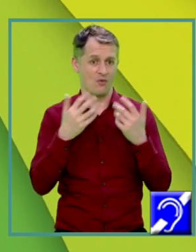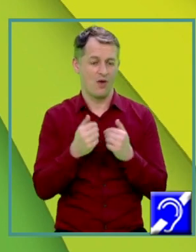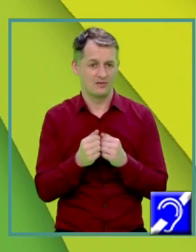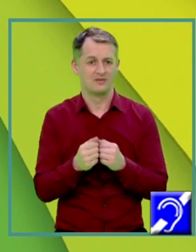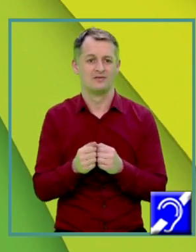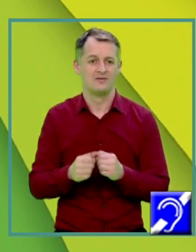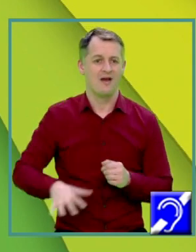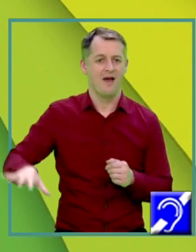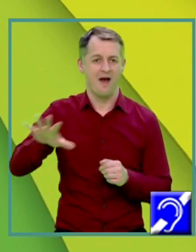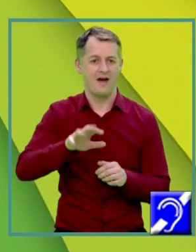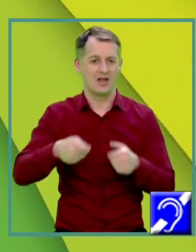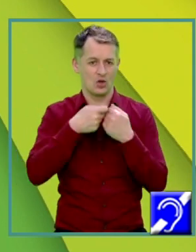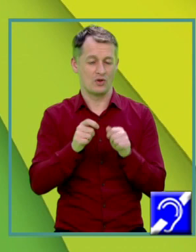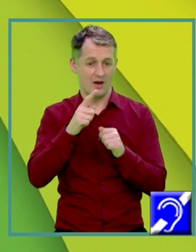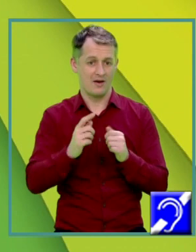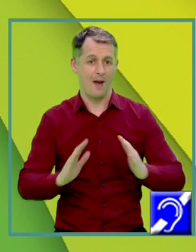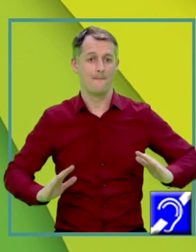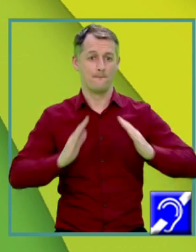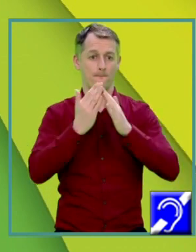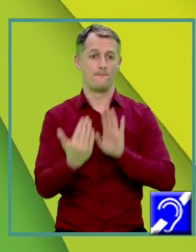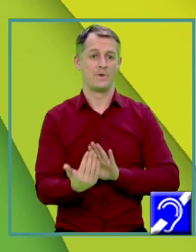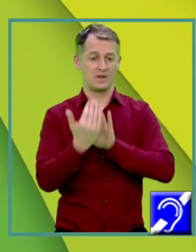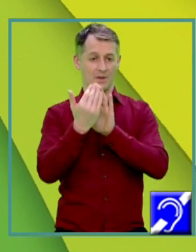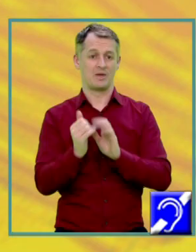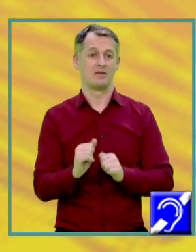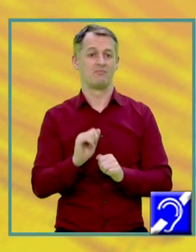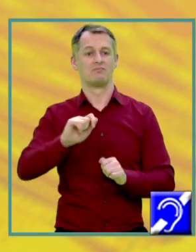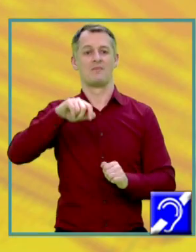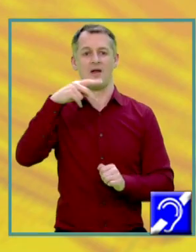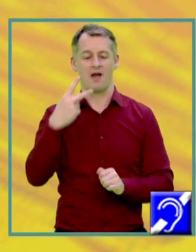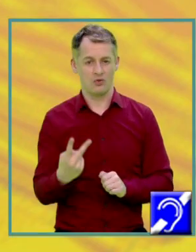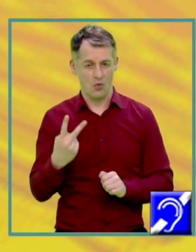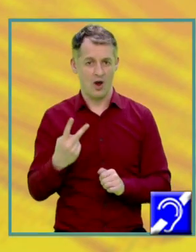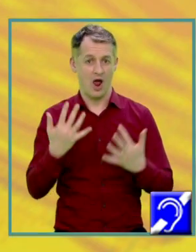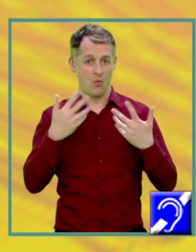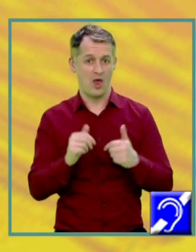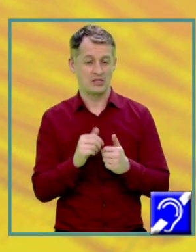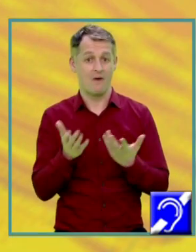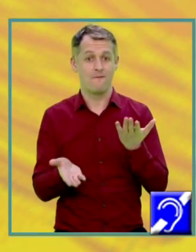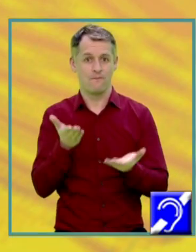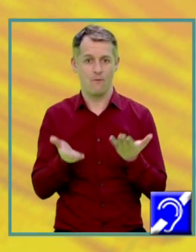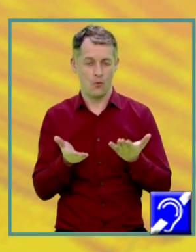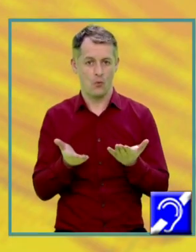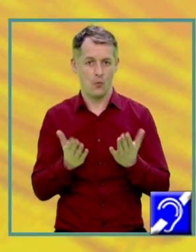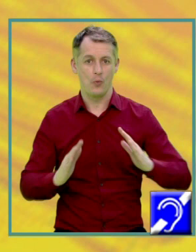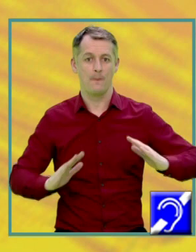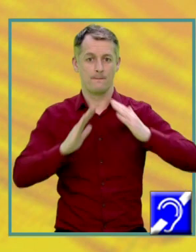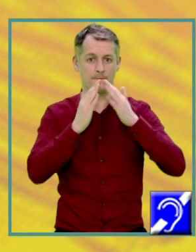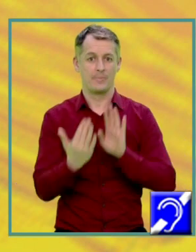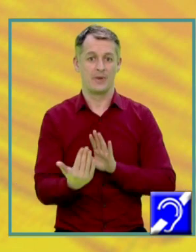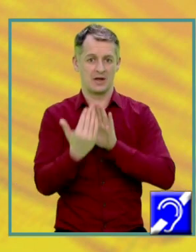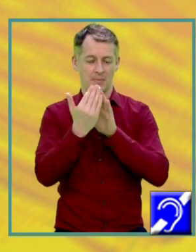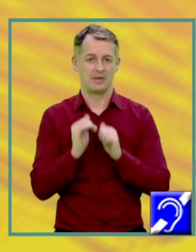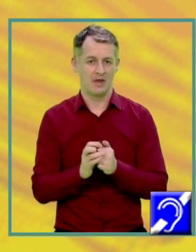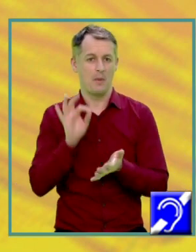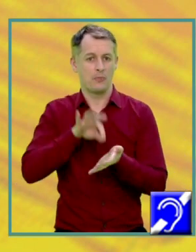piramidei A doua Calculați volumul piramidei În rezolvarea problemelor propuse ca temă Vă rog frumos